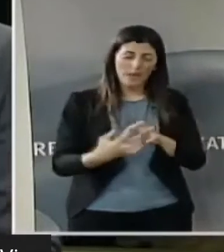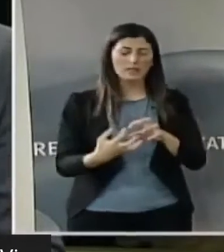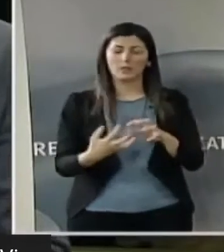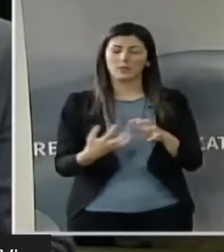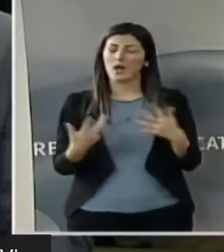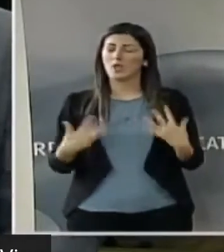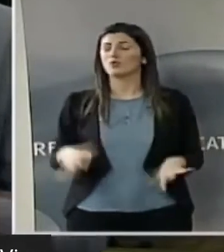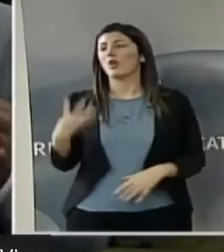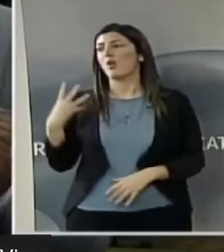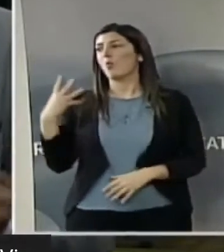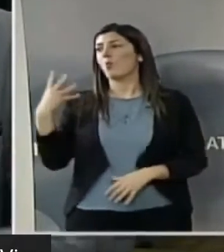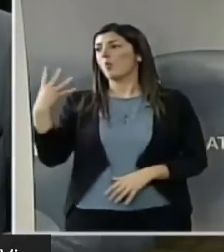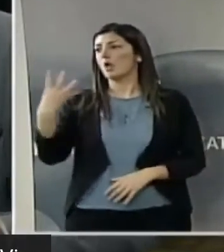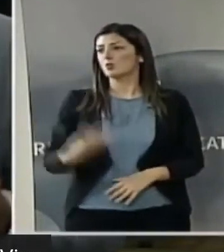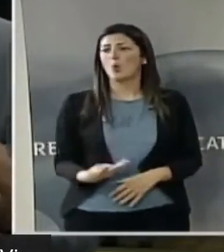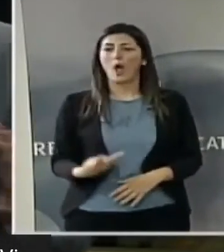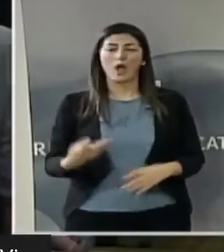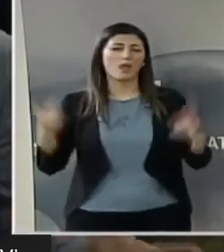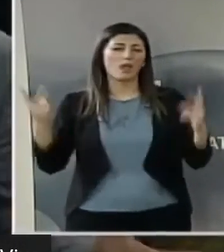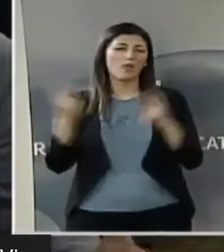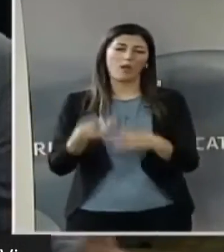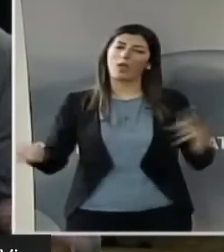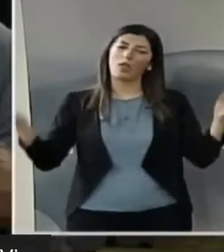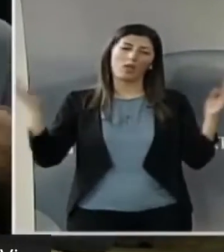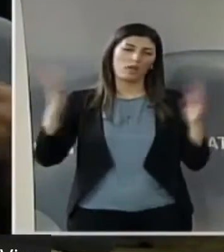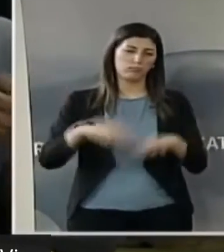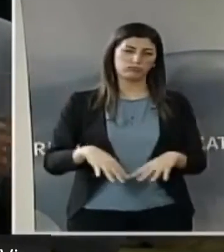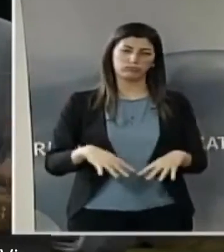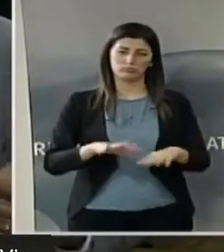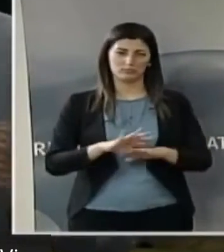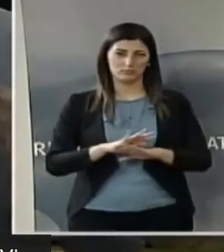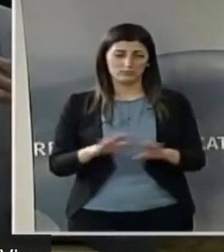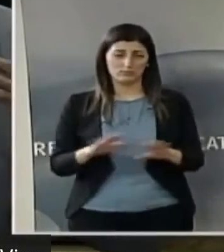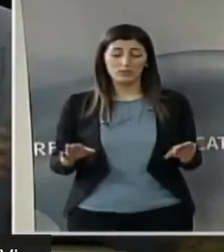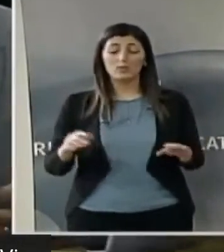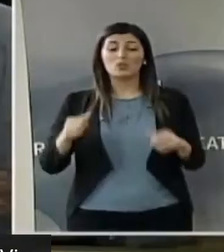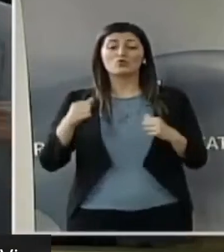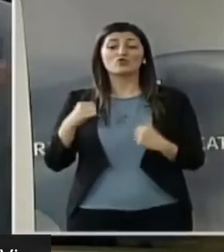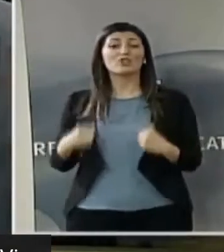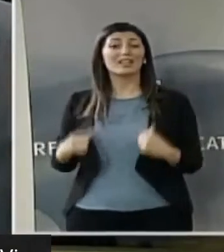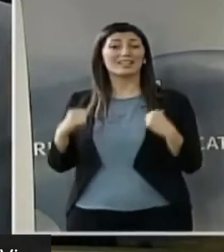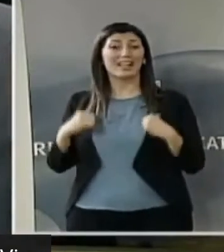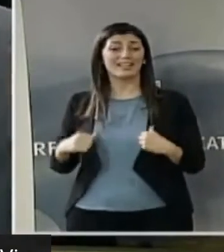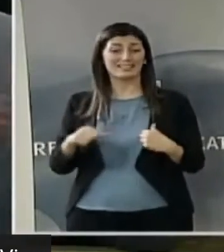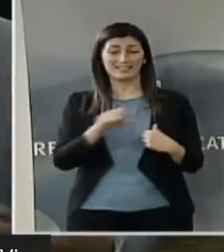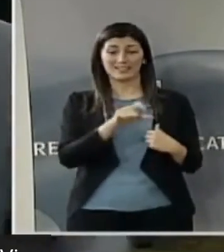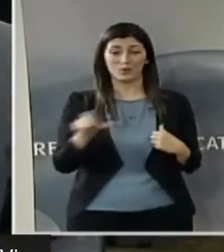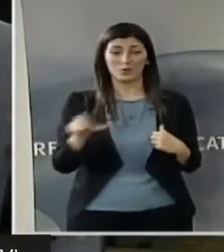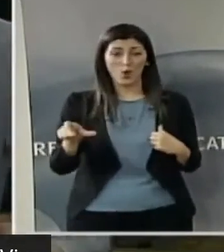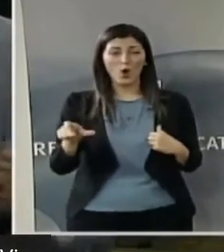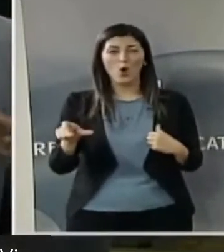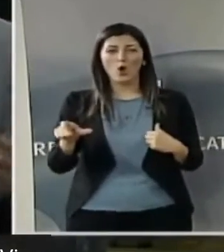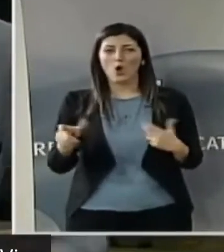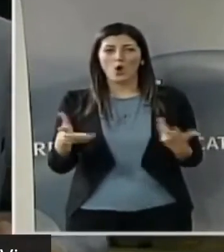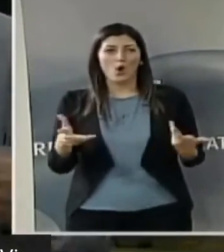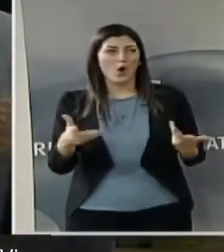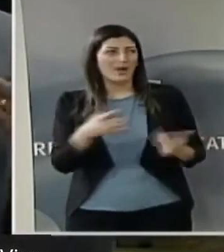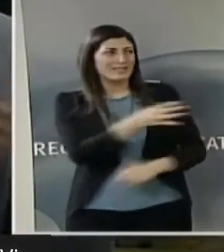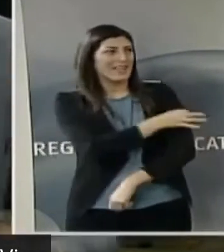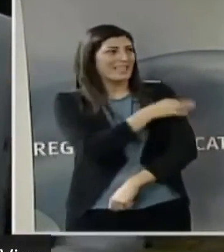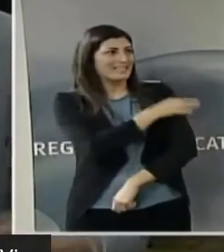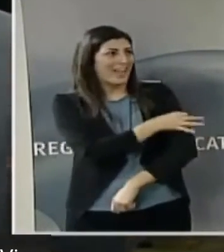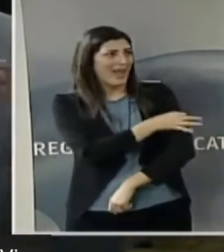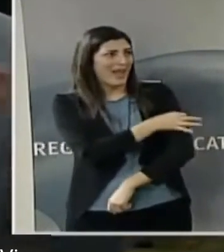quattro anni è decadente. Il cittadino è insoddisfatto della sanità